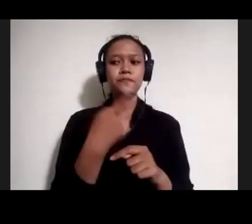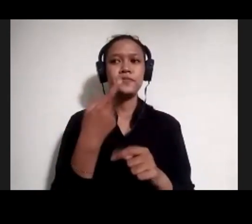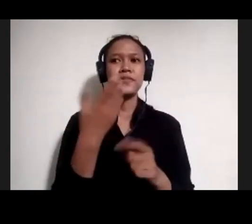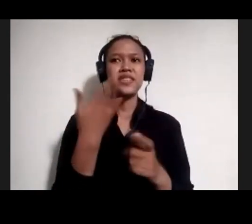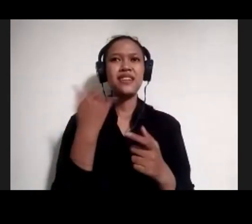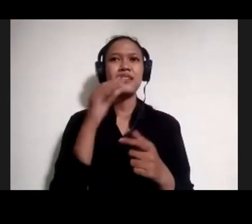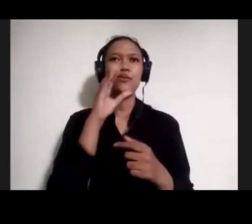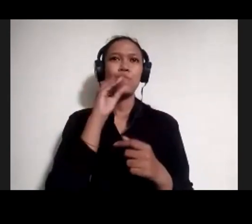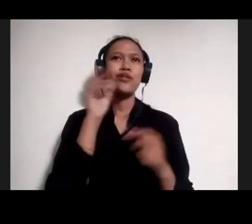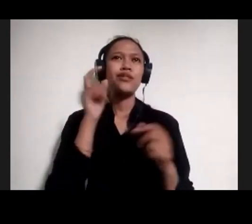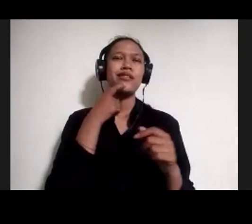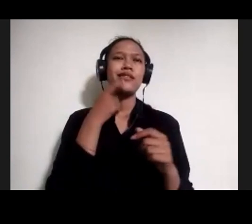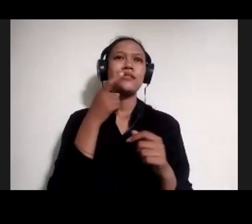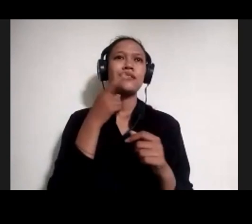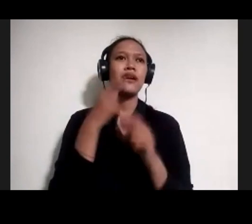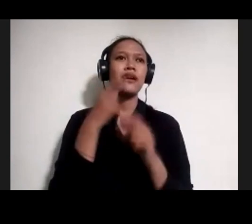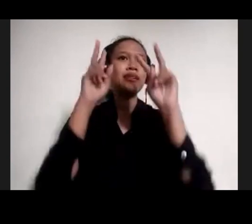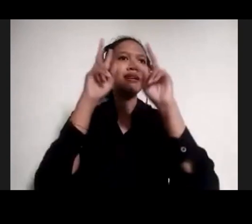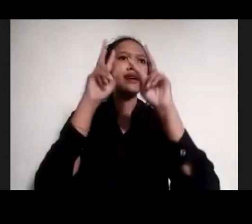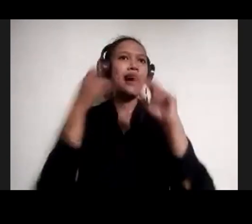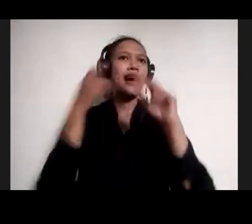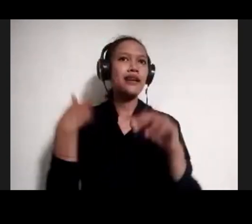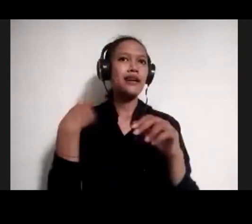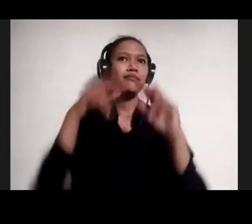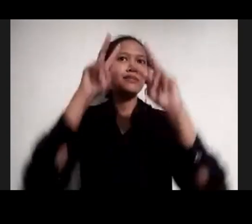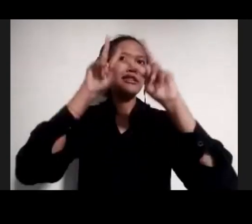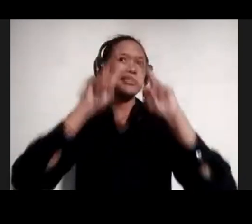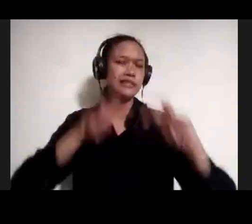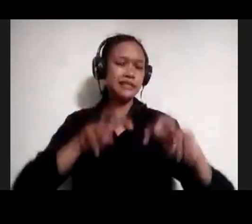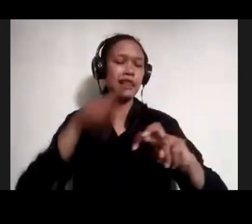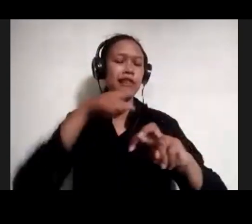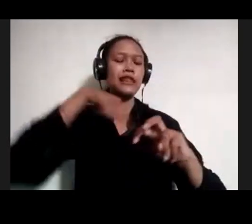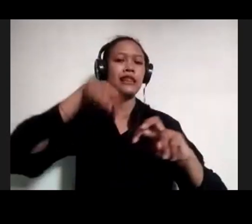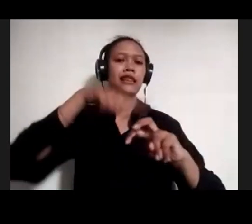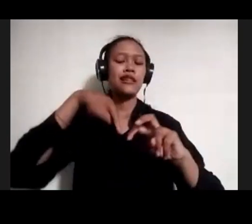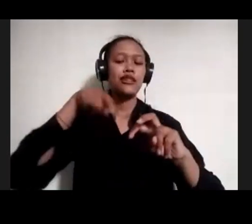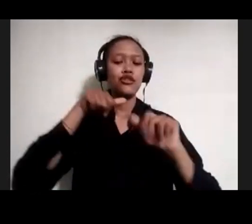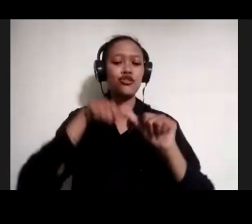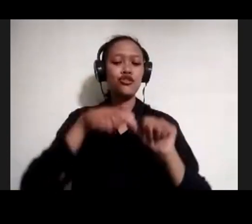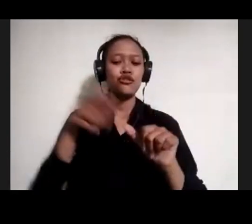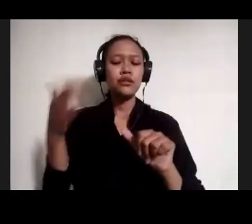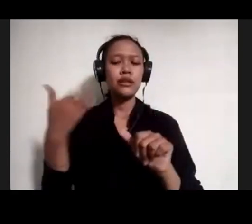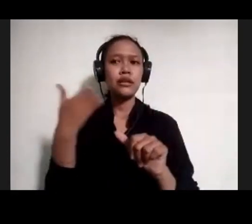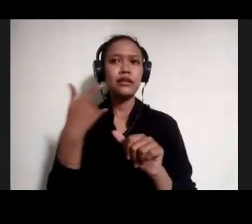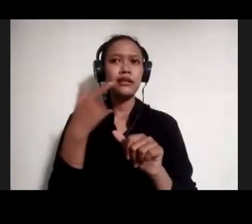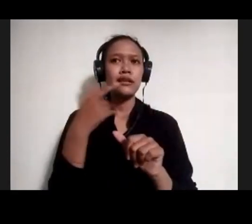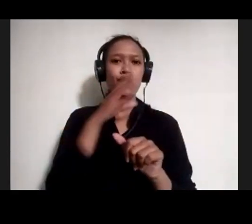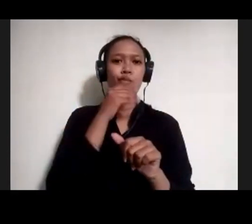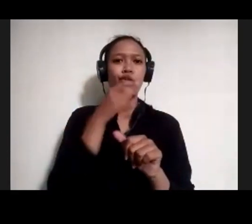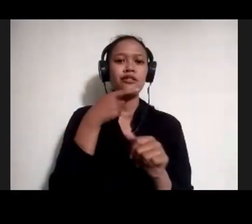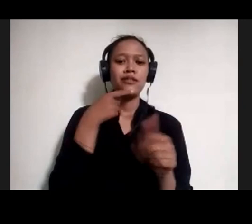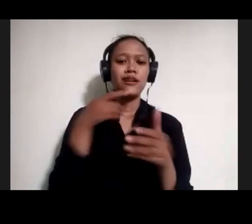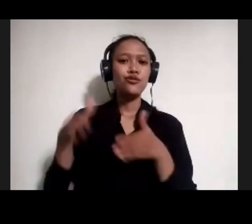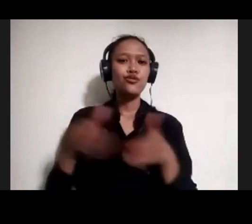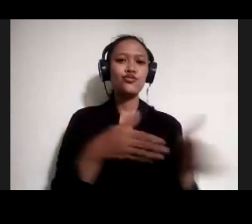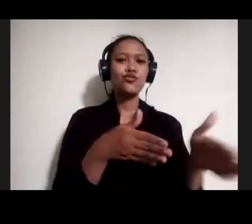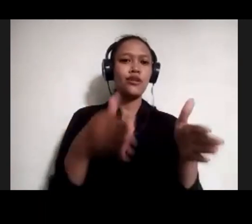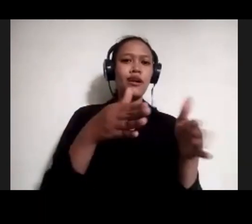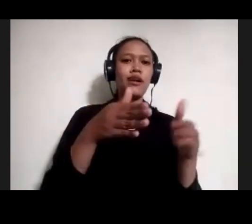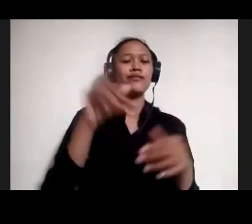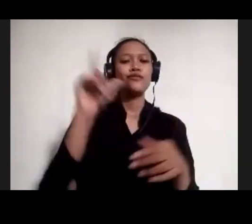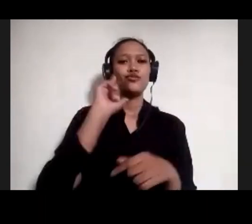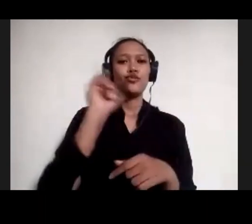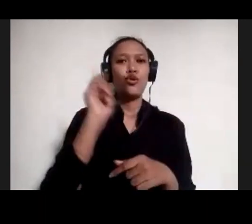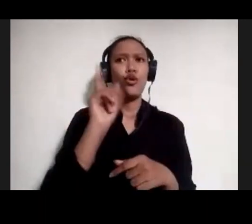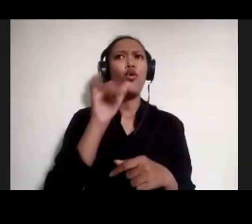ini ya, apa namanya, ada riset yang kemudian, misalnya tadi ngomong soal sungai Benga Solo, sudah muncul banyak riset soal, oh